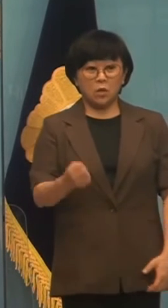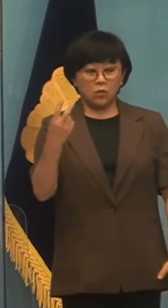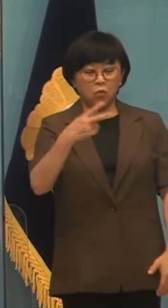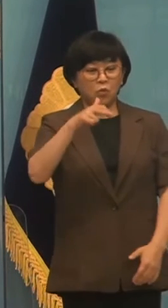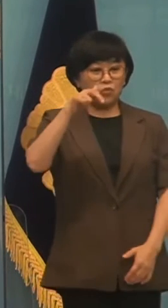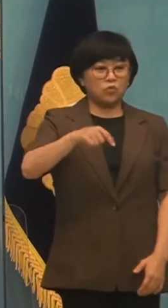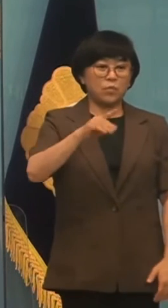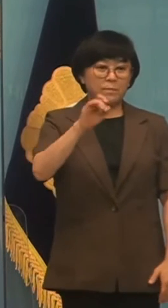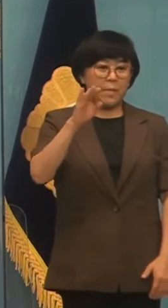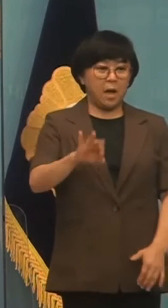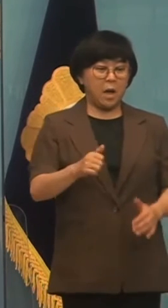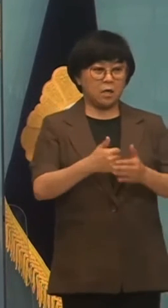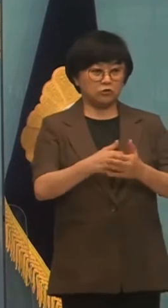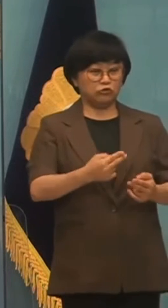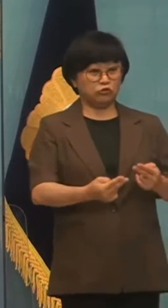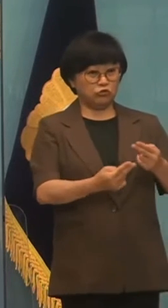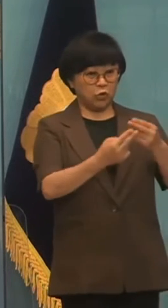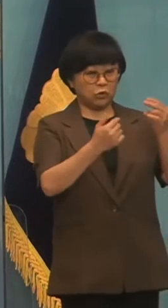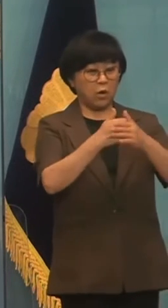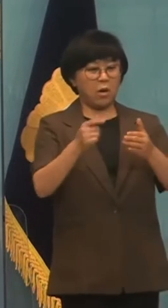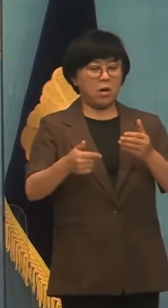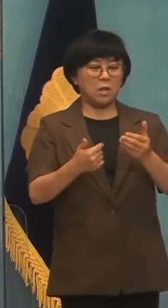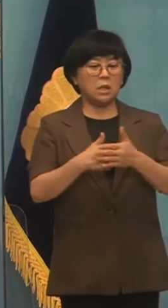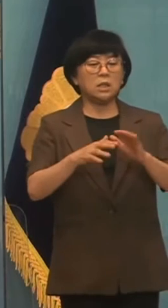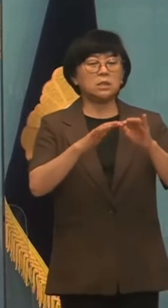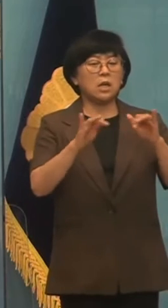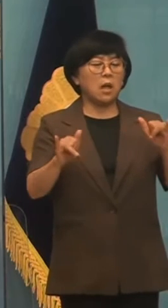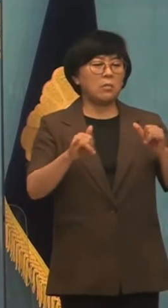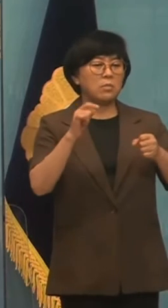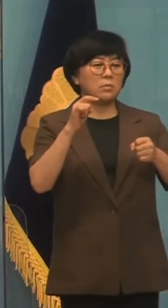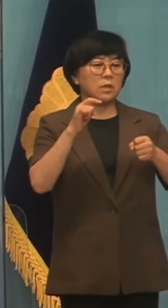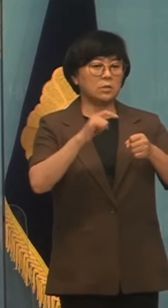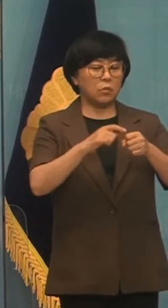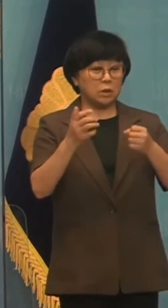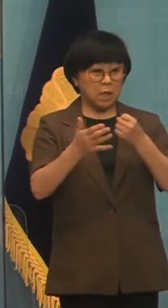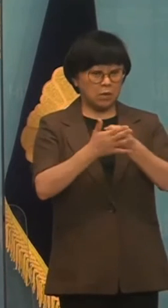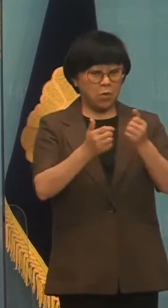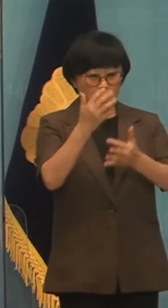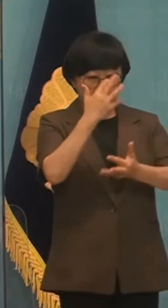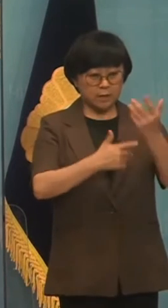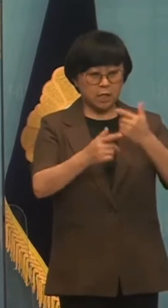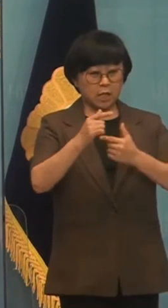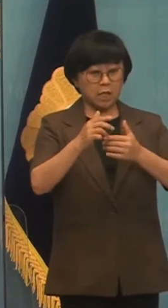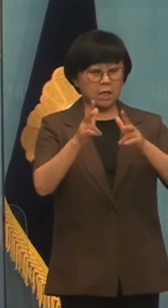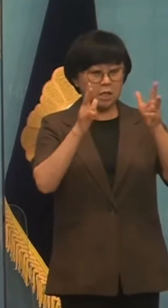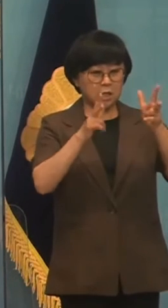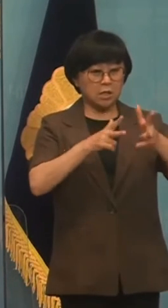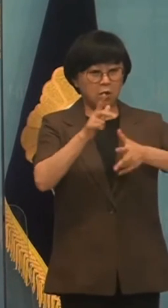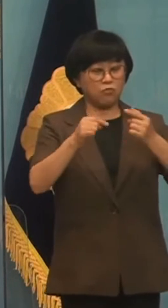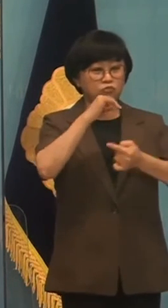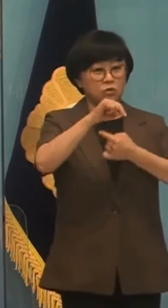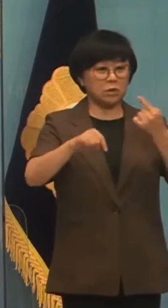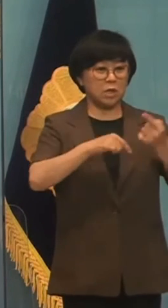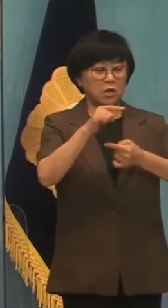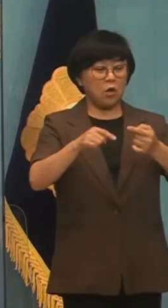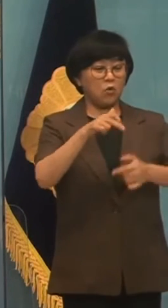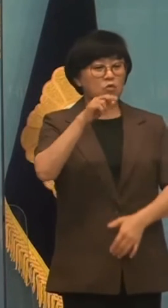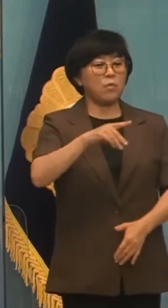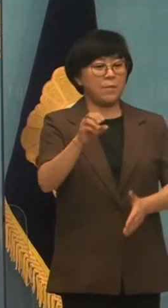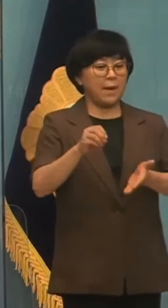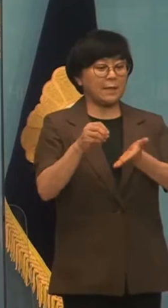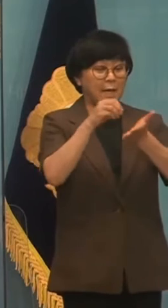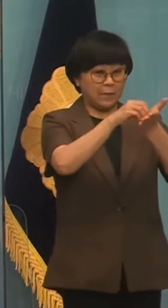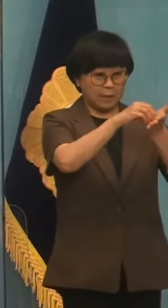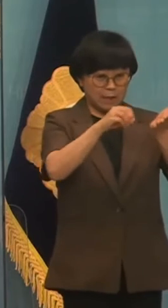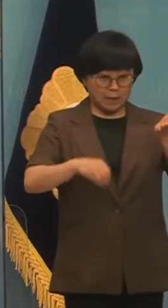쿠팡의 누적된 반노동 반입권적 기업운영에 화재사건이 더해져 쿠팡 가입자들의 탈퇴가 줄을 잇고